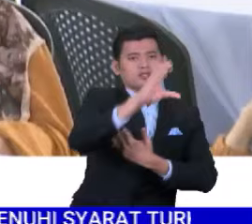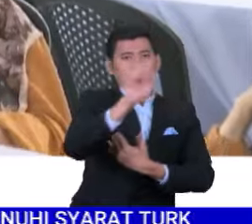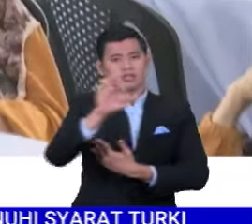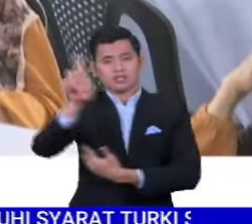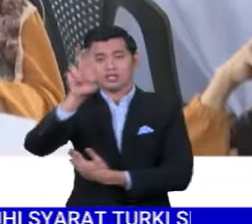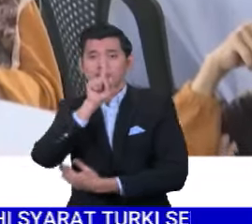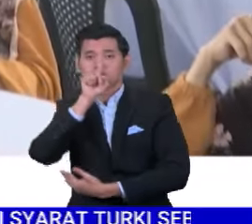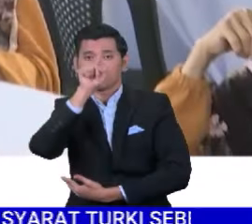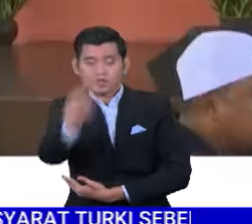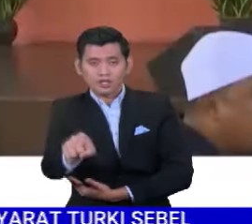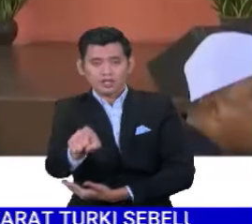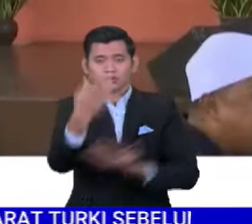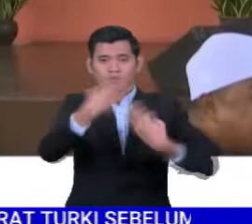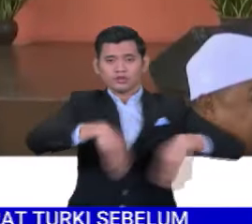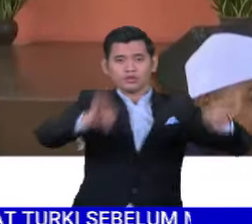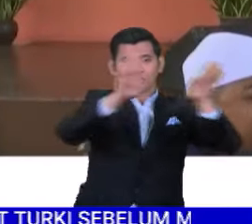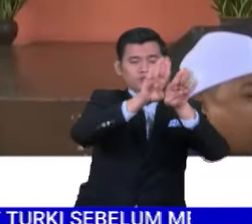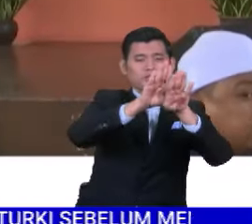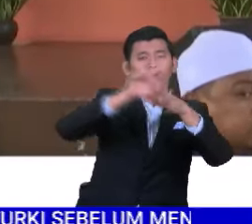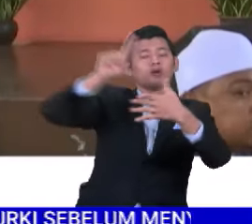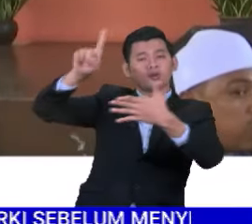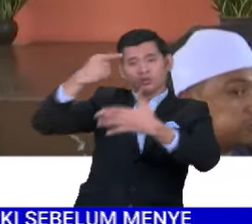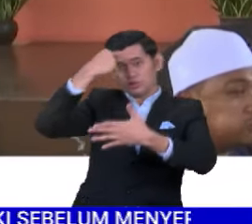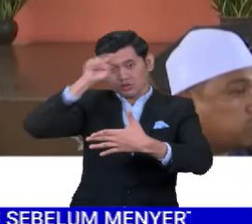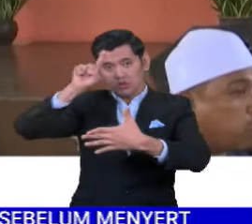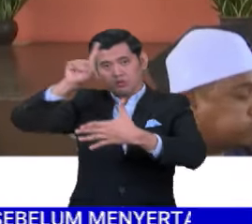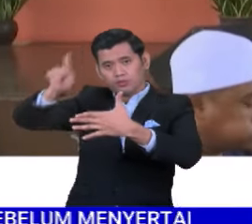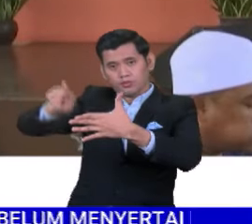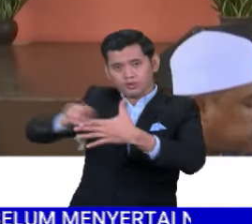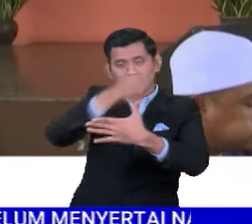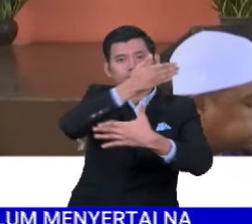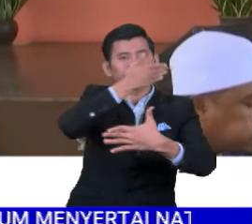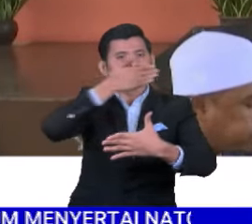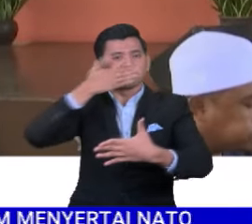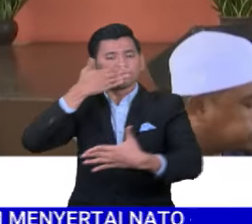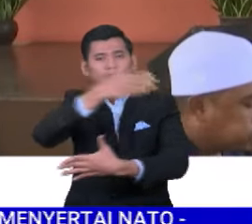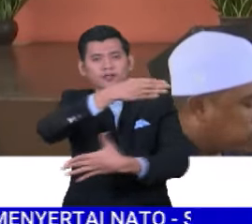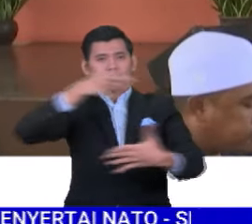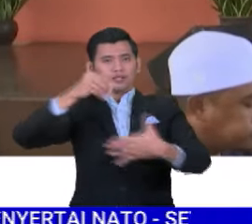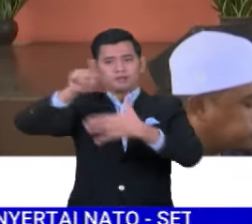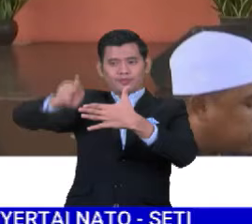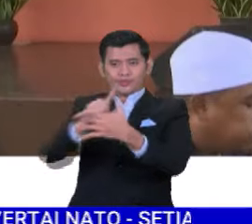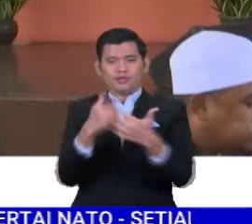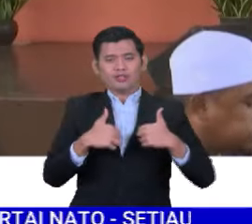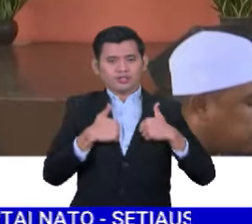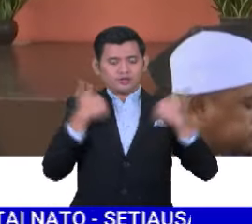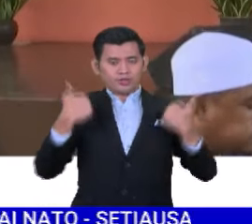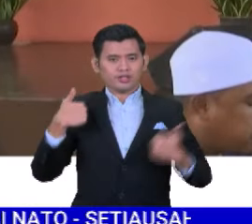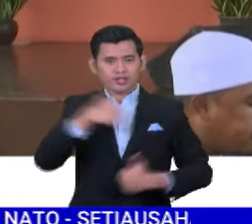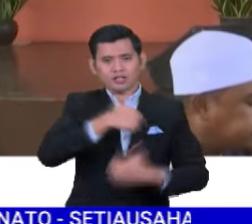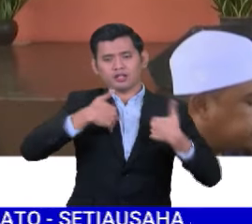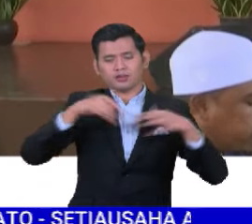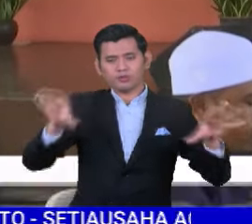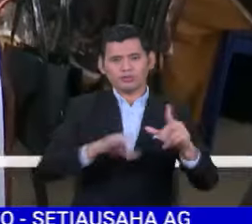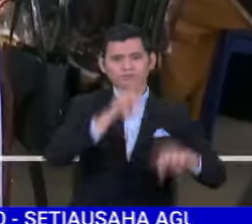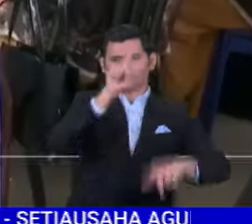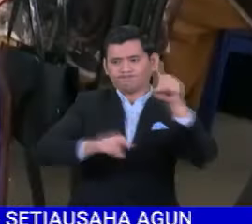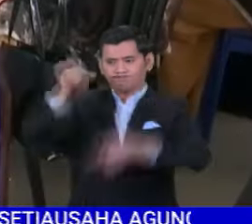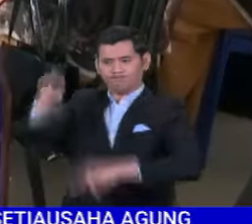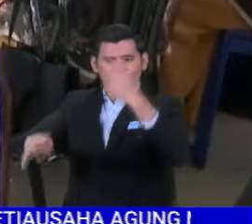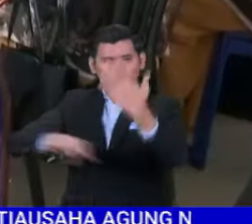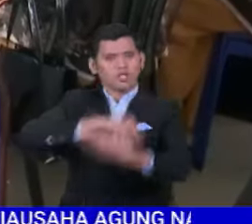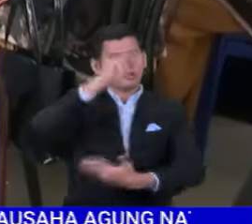penutup kepada program-program bulan Ramadan dan Syawal. Dan sepanjang bulan Ramadan dan Syawal ini kita dah jalankan beberapa program.